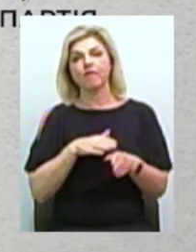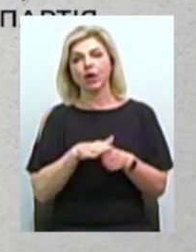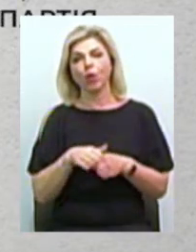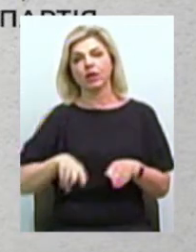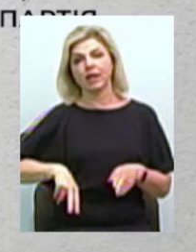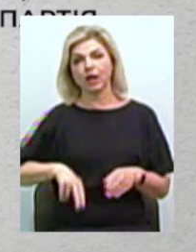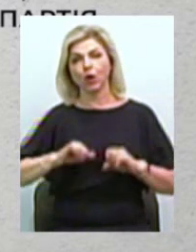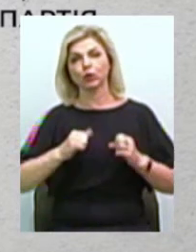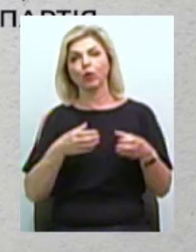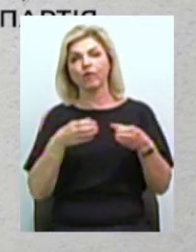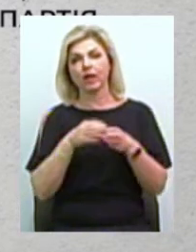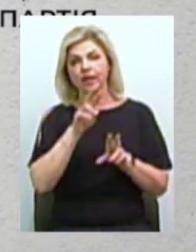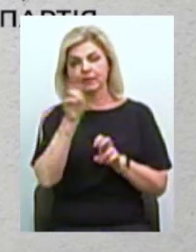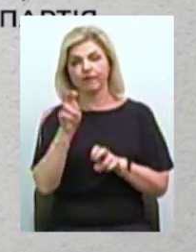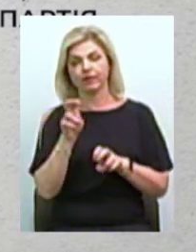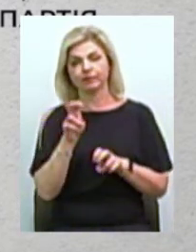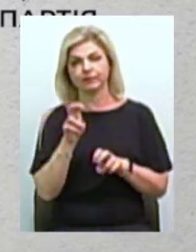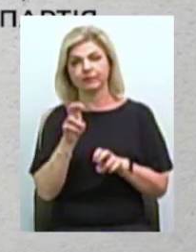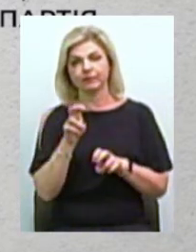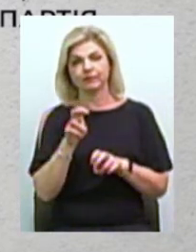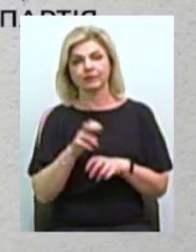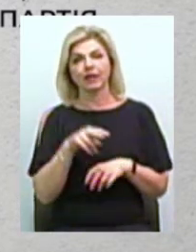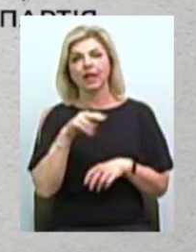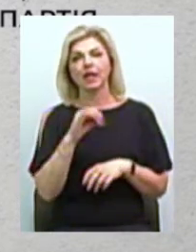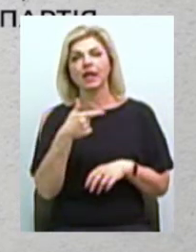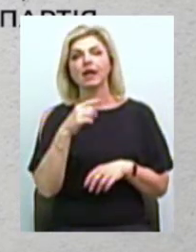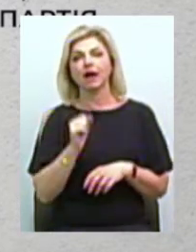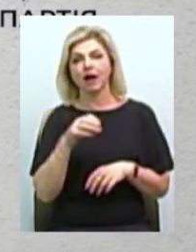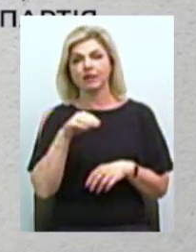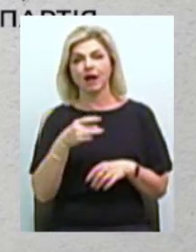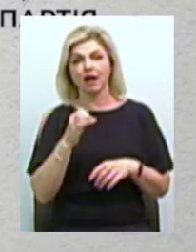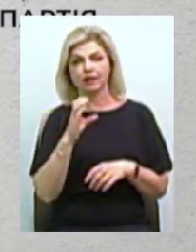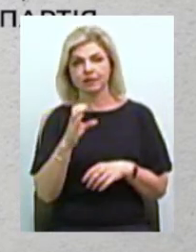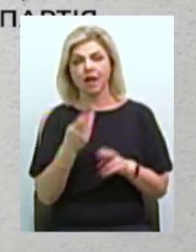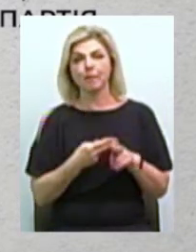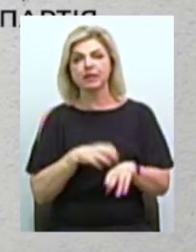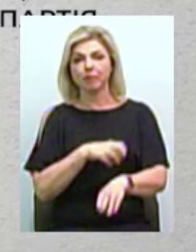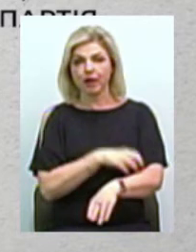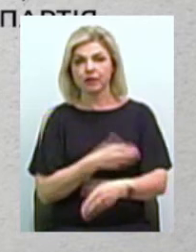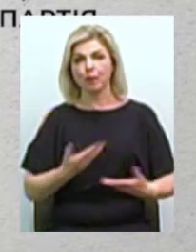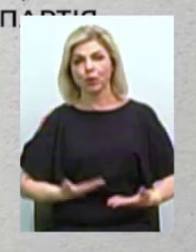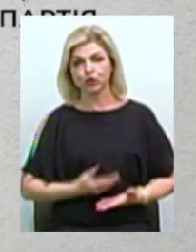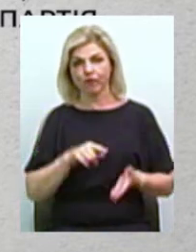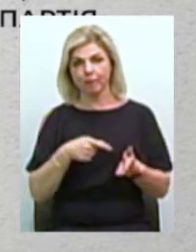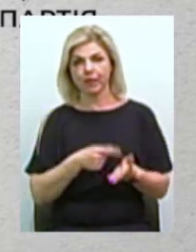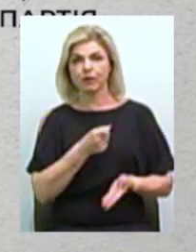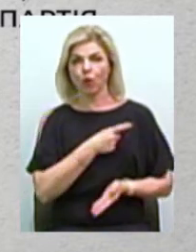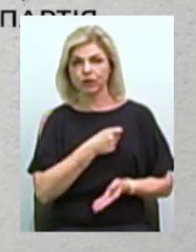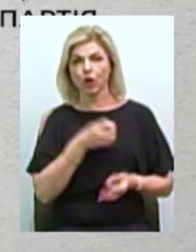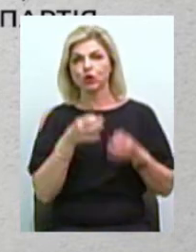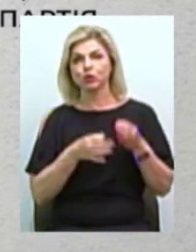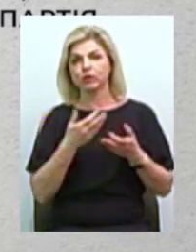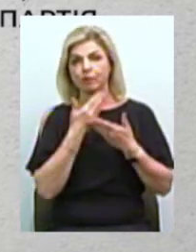директор товариства з обмеженою відповідальністю ВІБОТРАНС Безпартійний проживає в місті Одесі Судимість